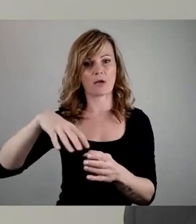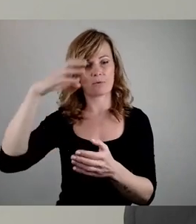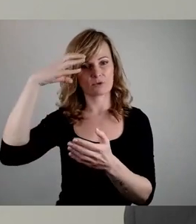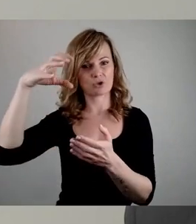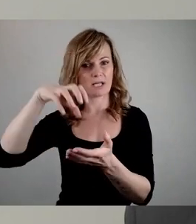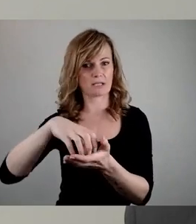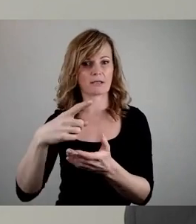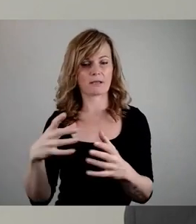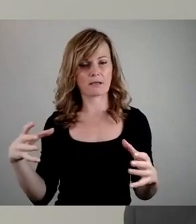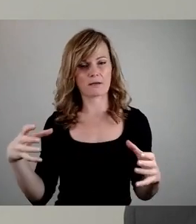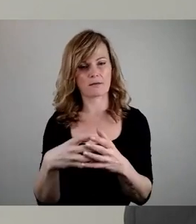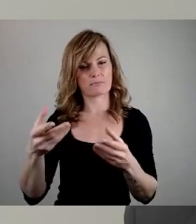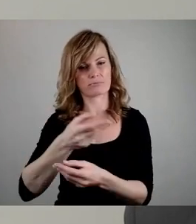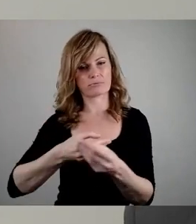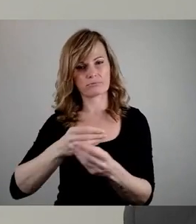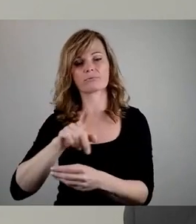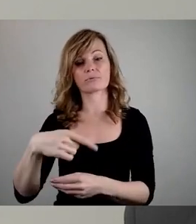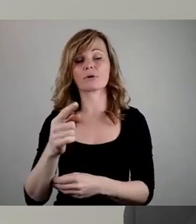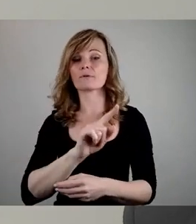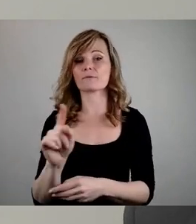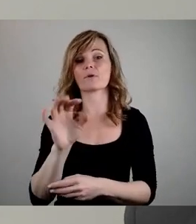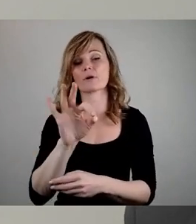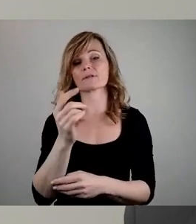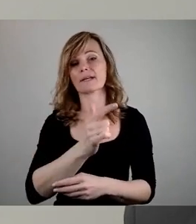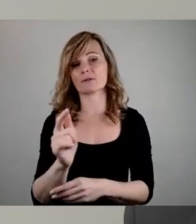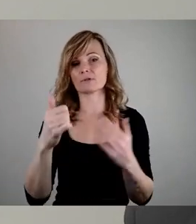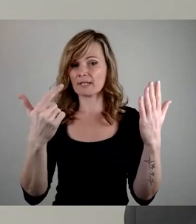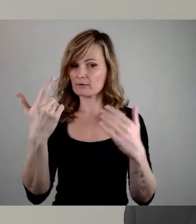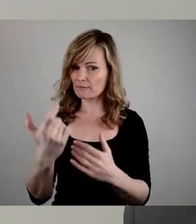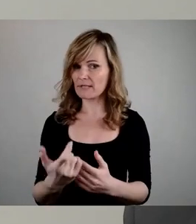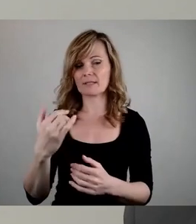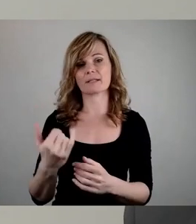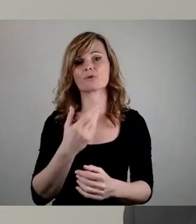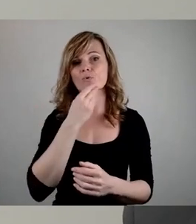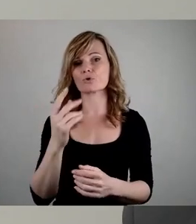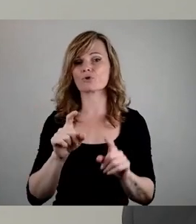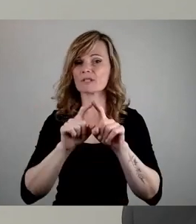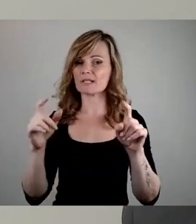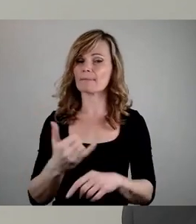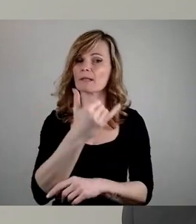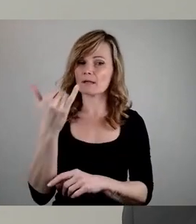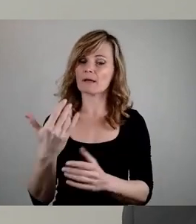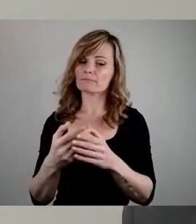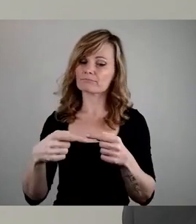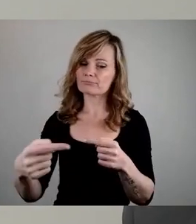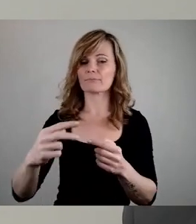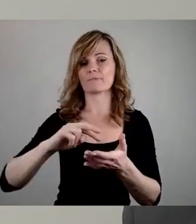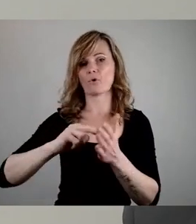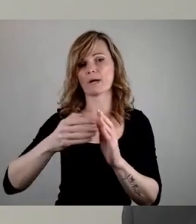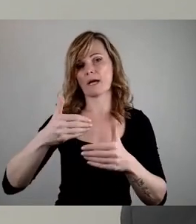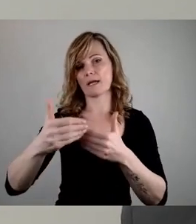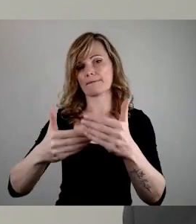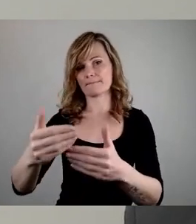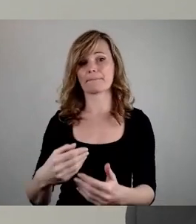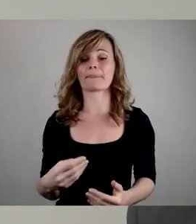Themenjahr für 2026 für die Landeshauptstadt Dresden vorzubereiten. Und ich denke, an all diesen Ausführungen sehen Sie, dass es auch